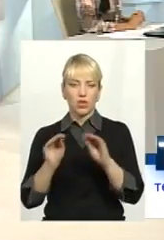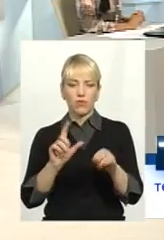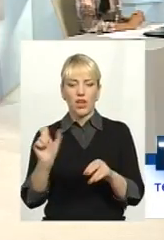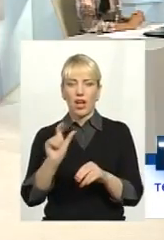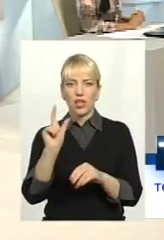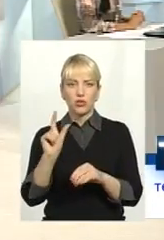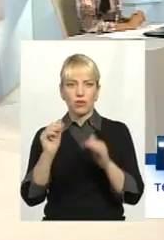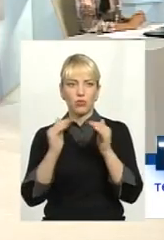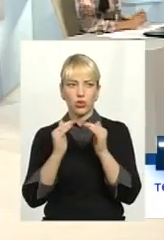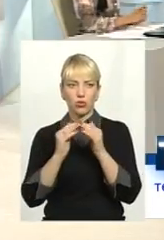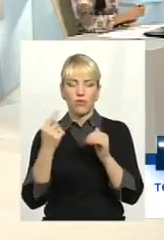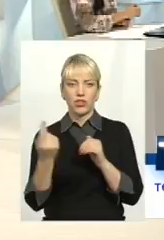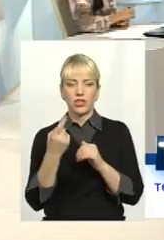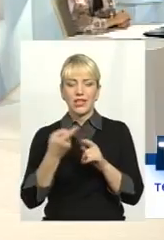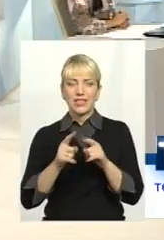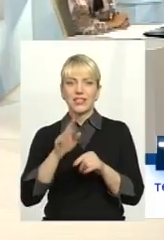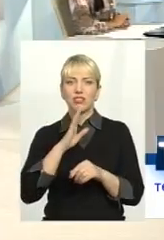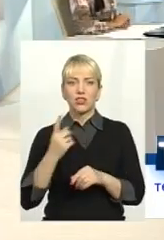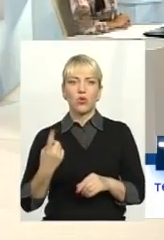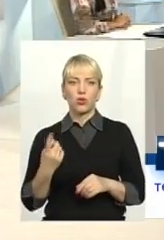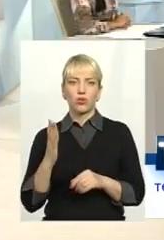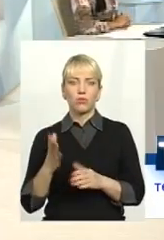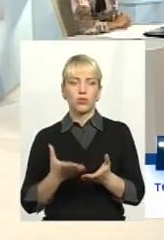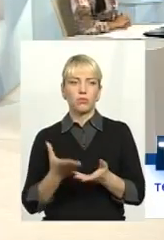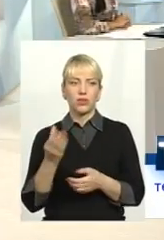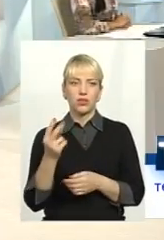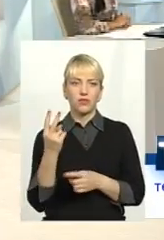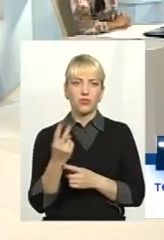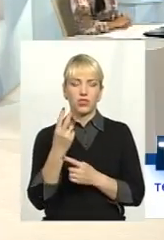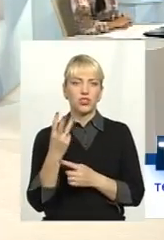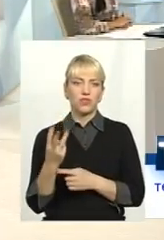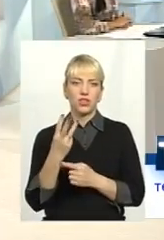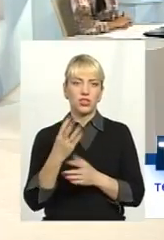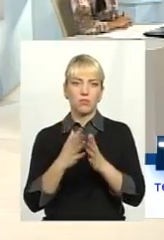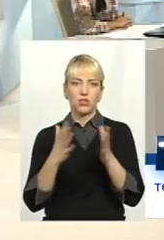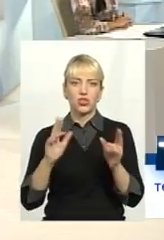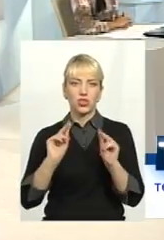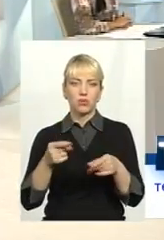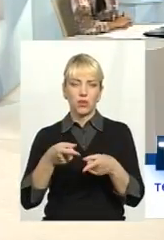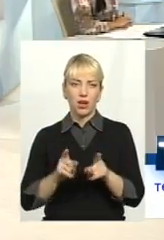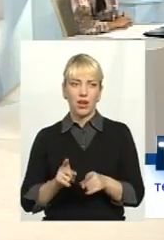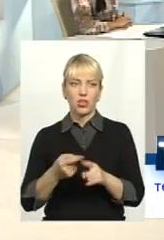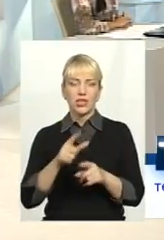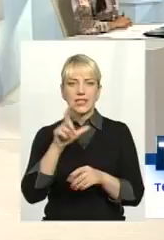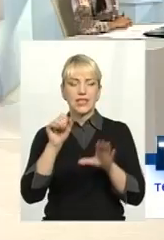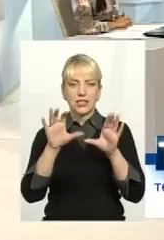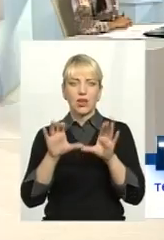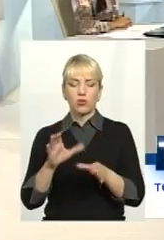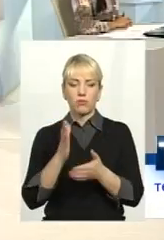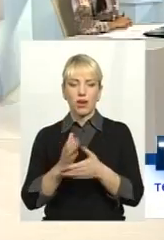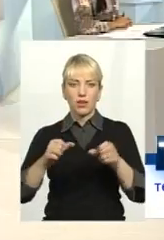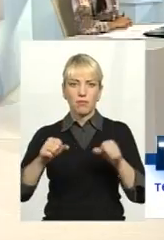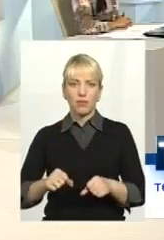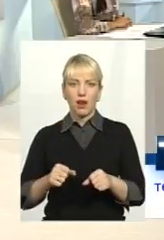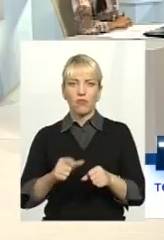газовий будинковий лічильник, ця жінка одинока буде платити вдвічі, втричі більше, ніж реальна. Вона за законом має право,